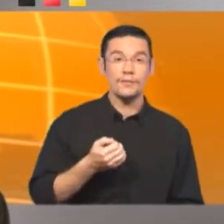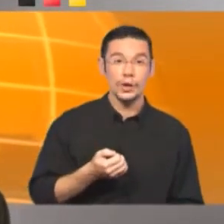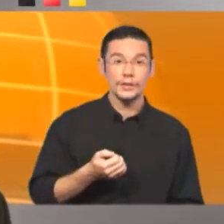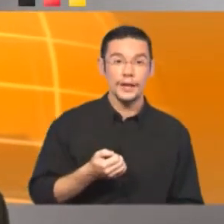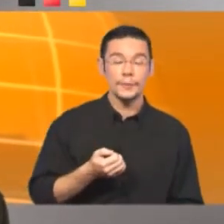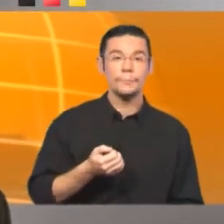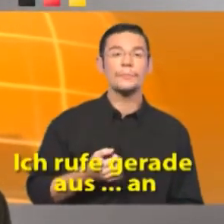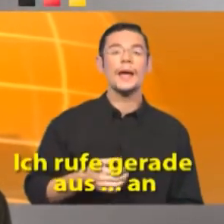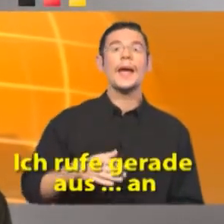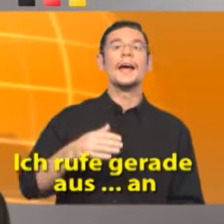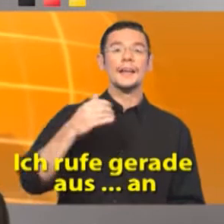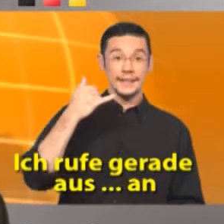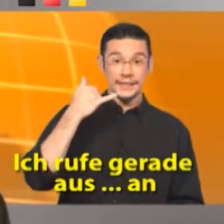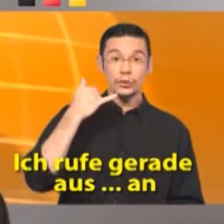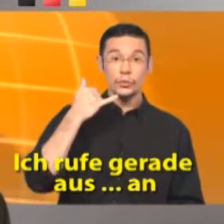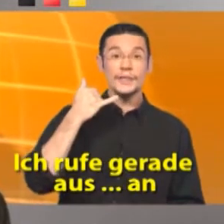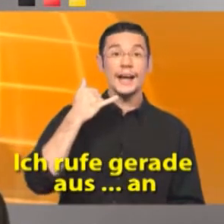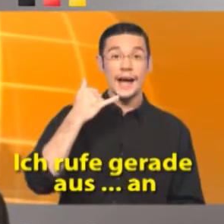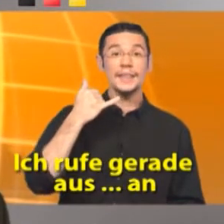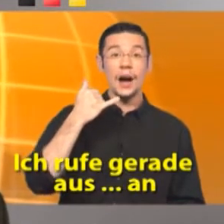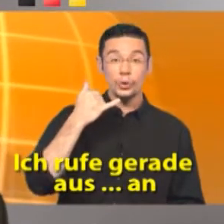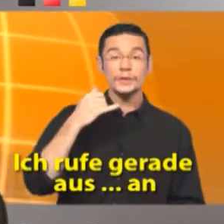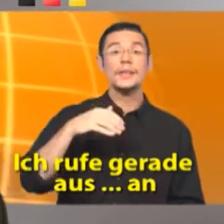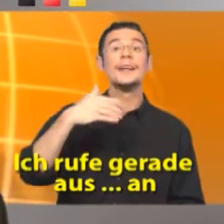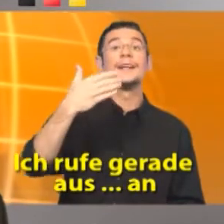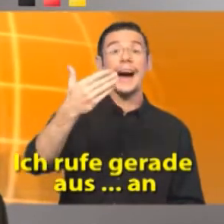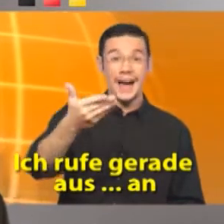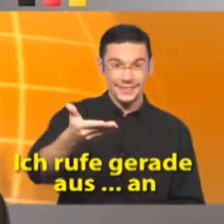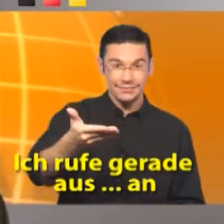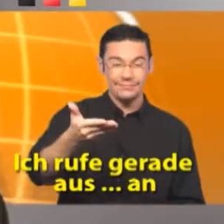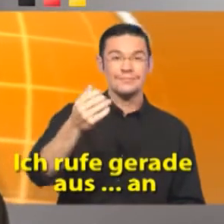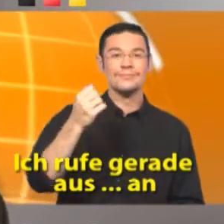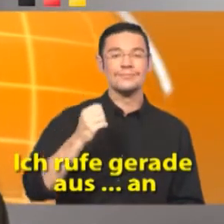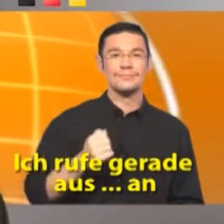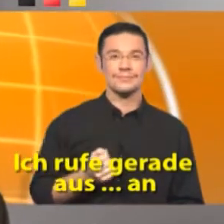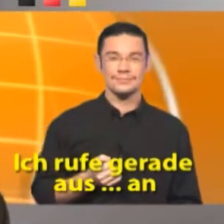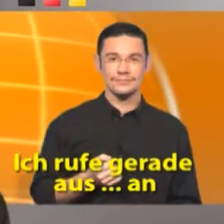Flughafen aus an Ich rufe gerade aus an